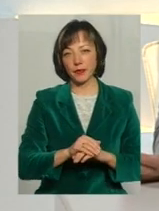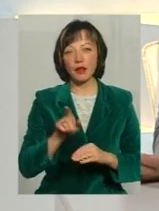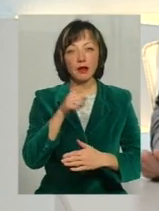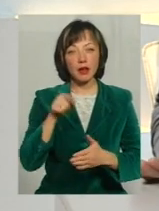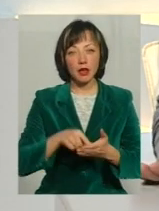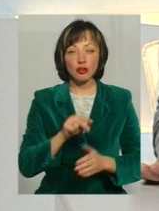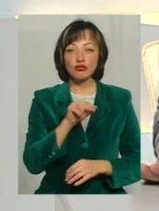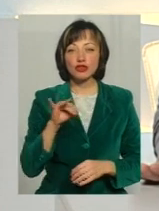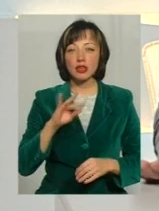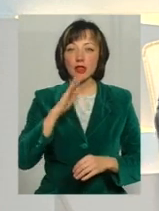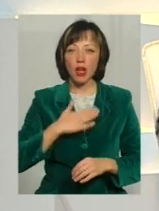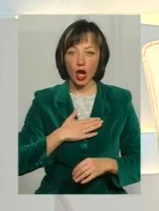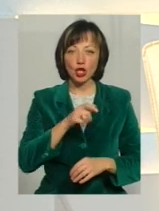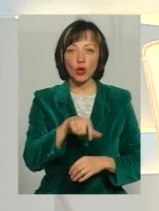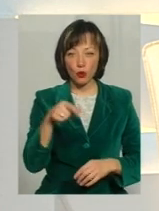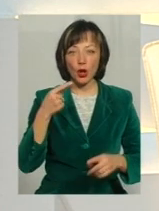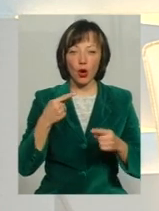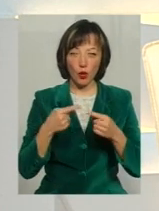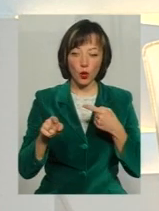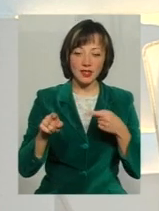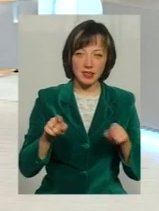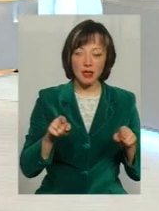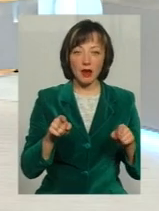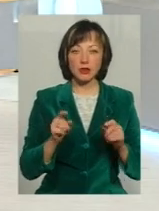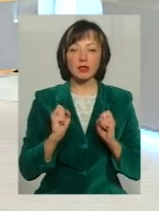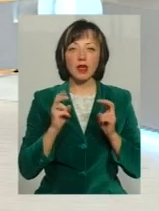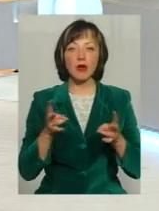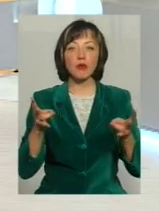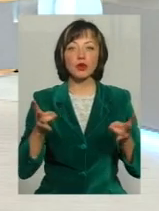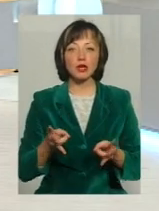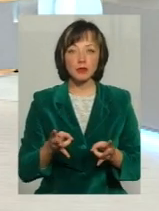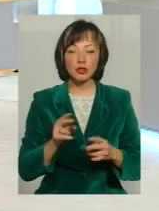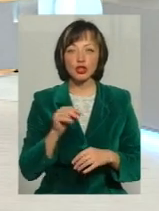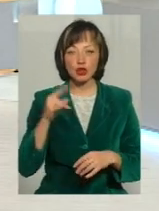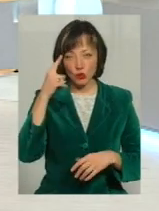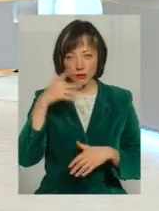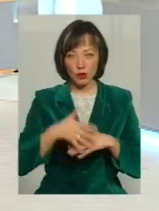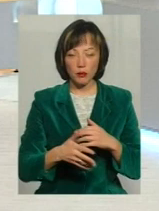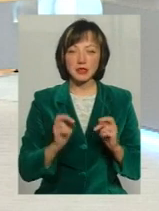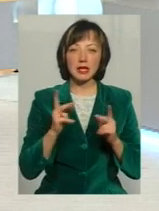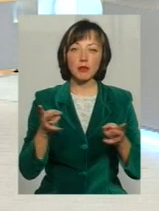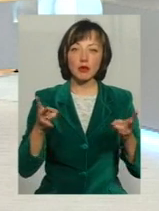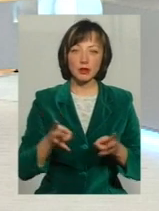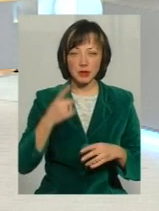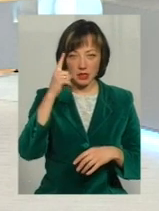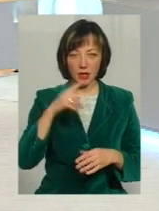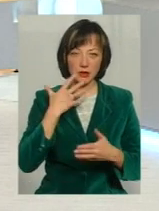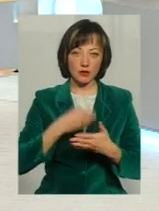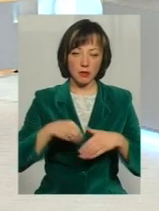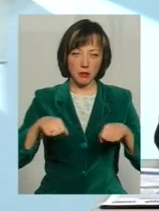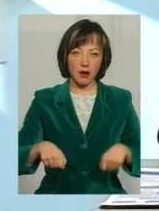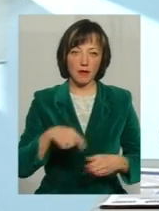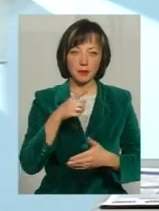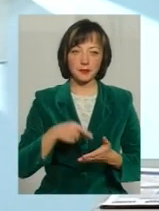розрізняють, власне, наскільки потрібно, і чи усвідомлюють, наскільки потрібно знати свої права?